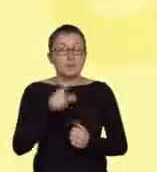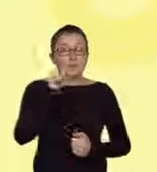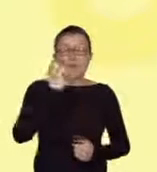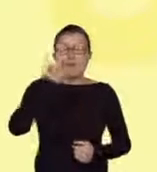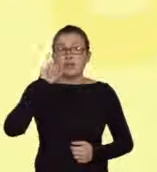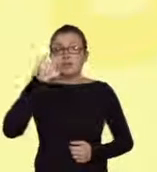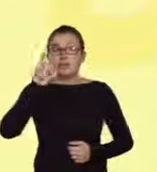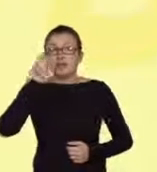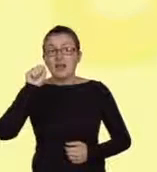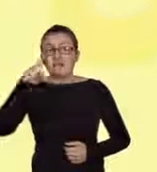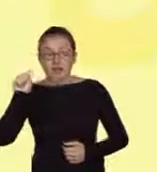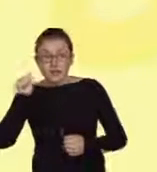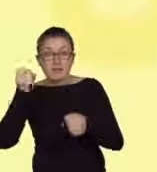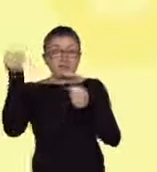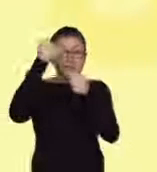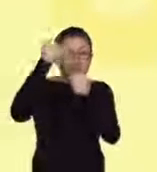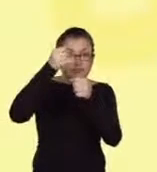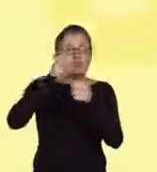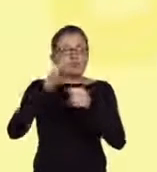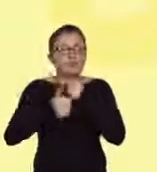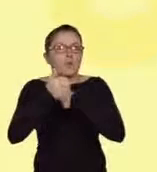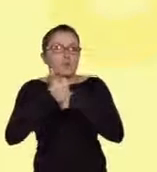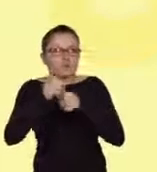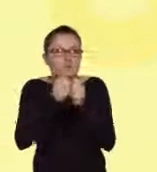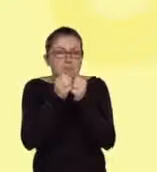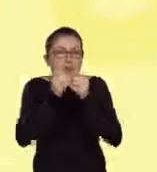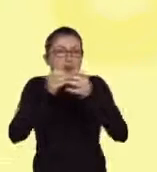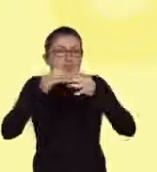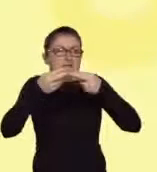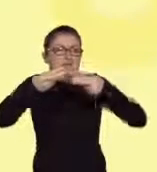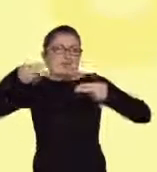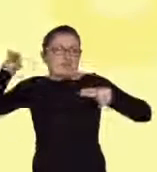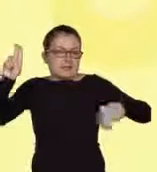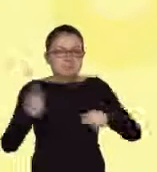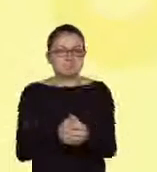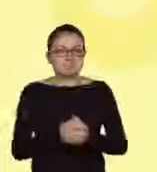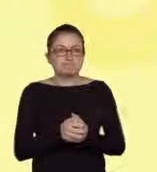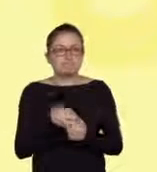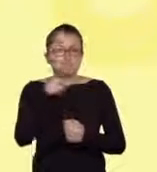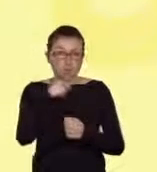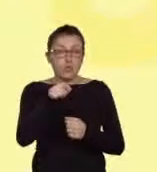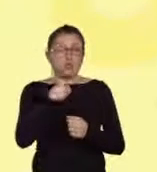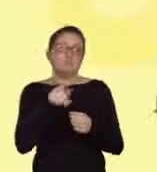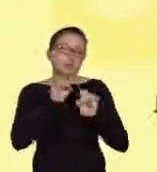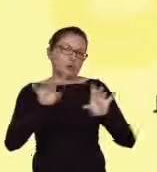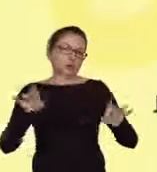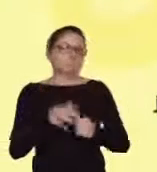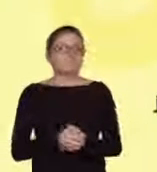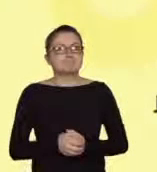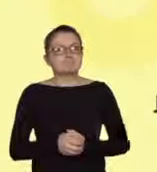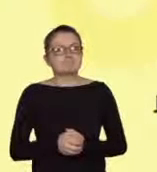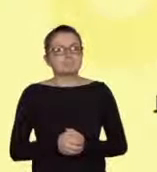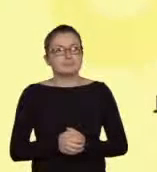namnoży odcinek genomu wirusa, który znajduje się pomiędzy sekwencjami komplementarnymi do starterów. Po